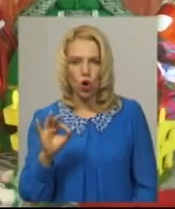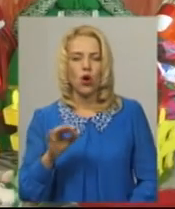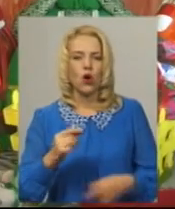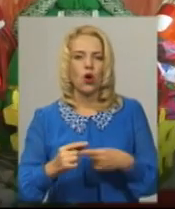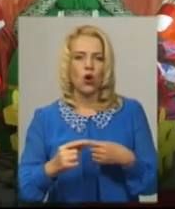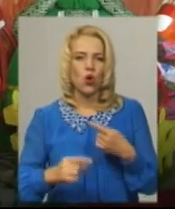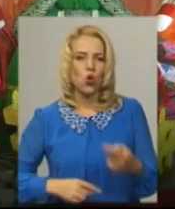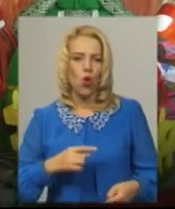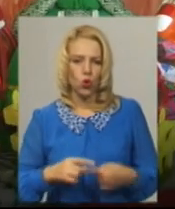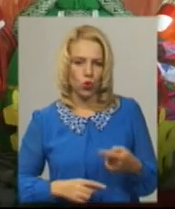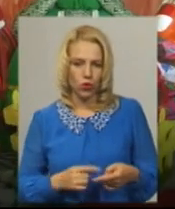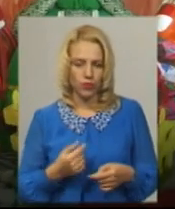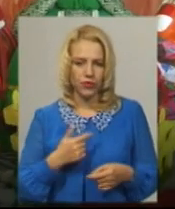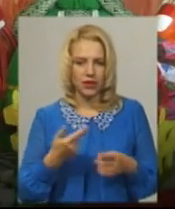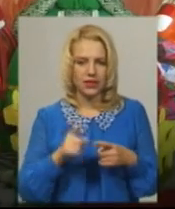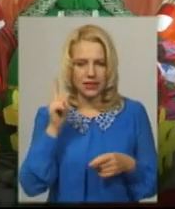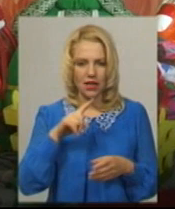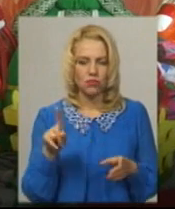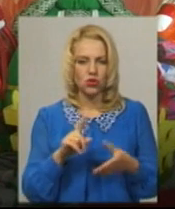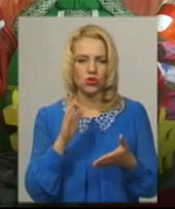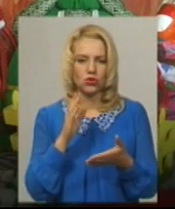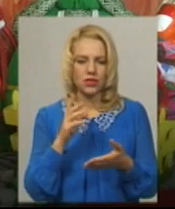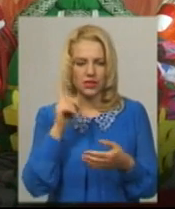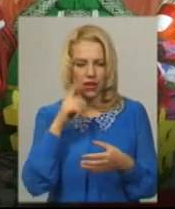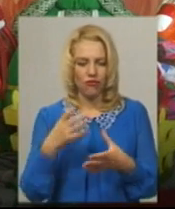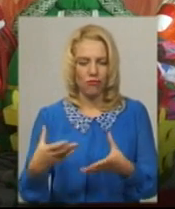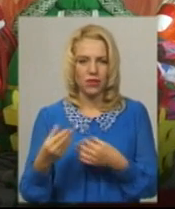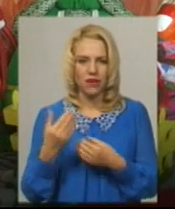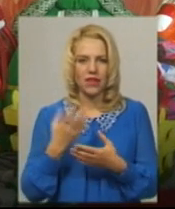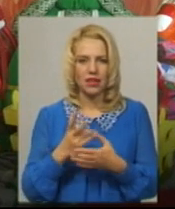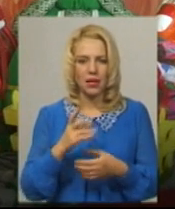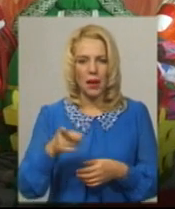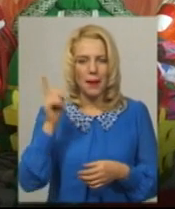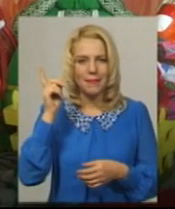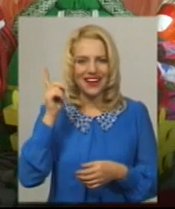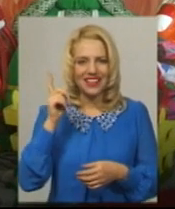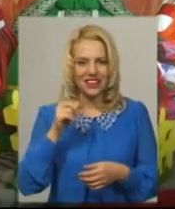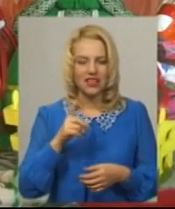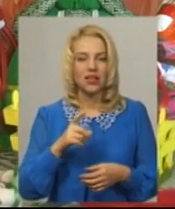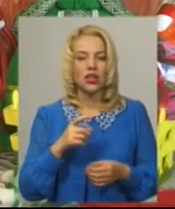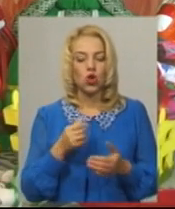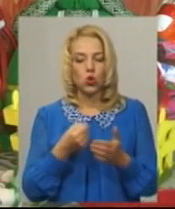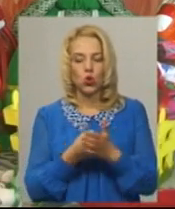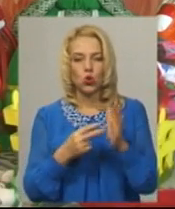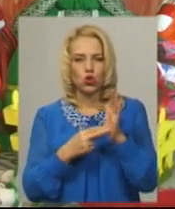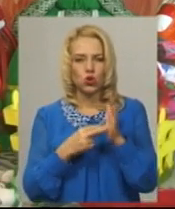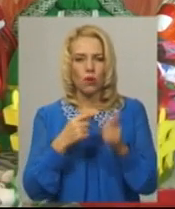знаємо, що на нас мають вплив наші предки до сьомого коліна і на